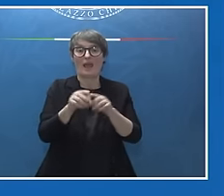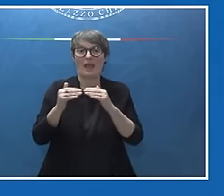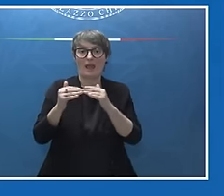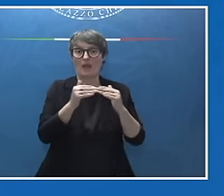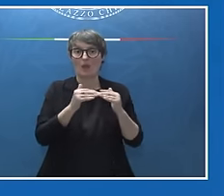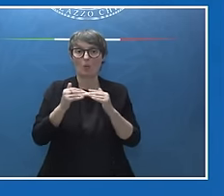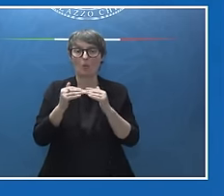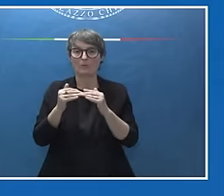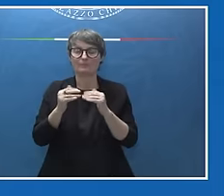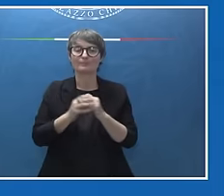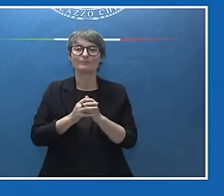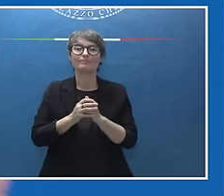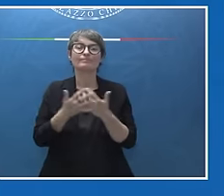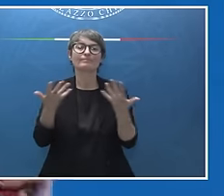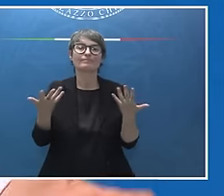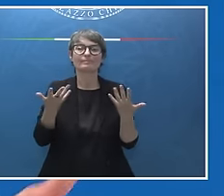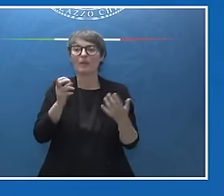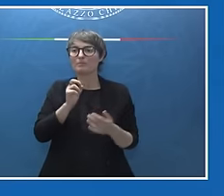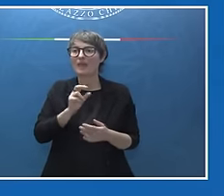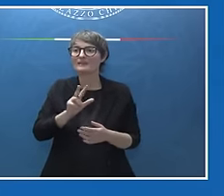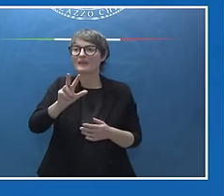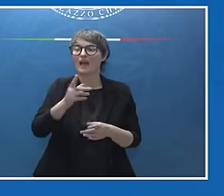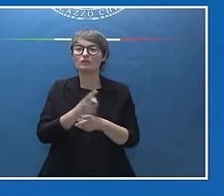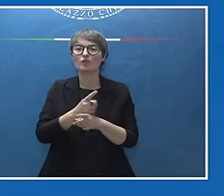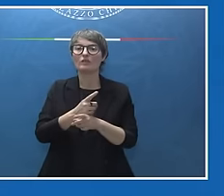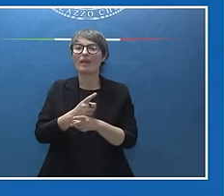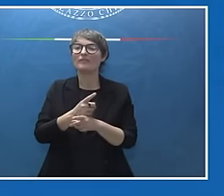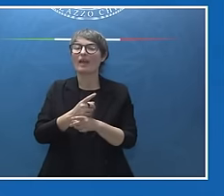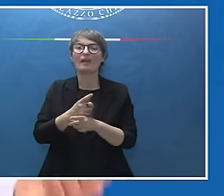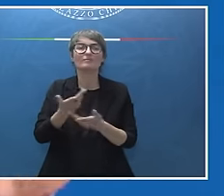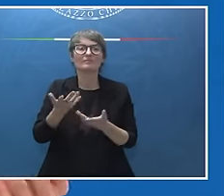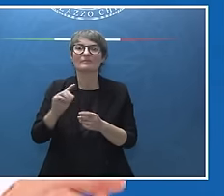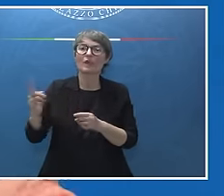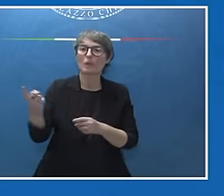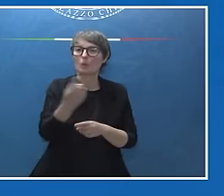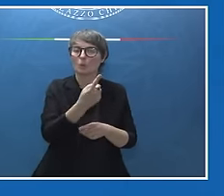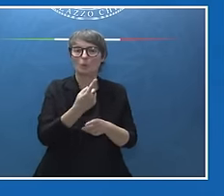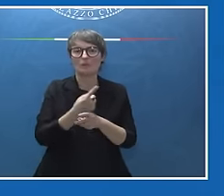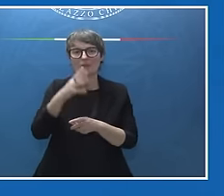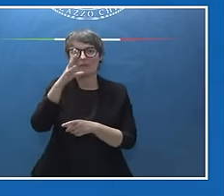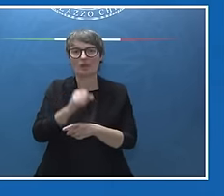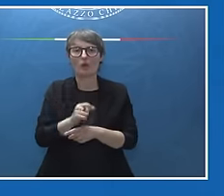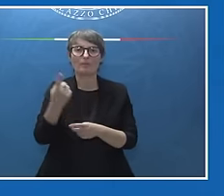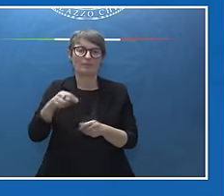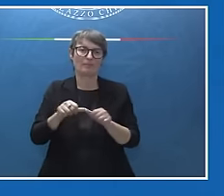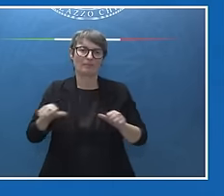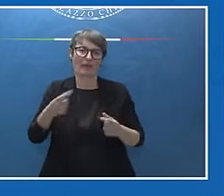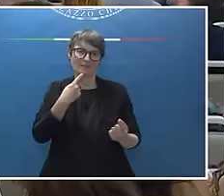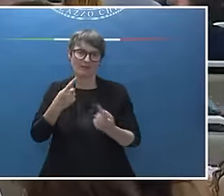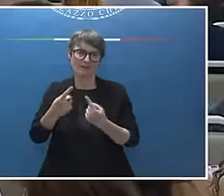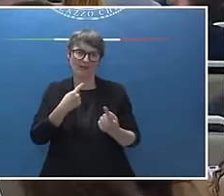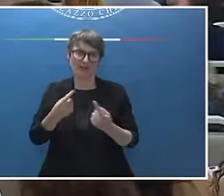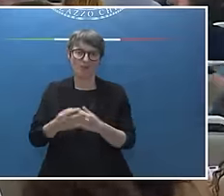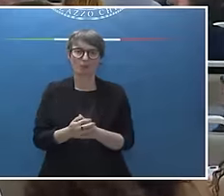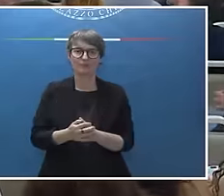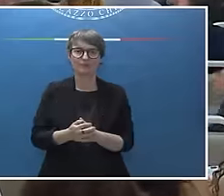Ed è, secondo me, il messaggio che tutti gli attori possono comprendere bene, che è la base di questo dialogo. Abbiamo